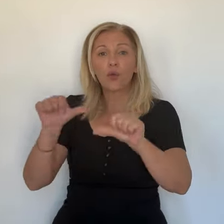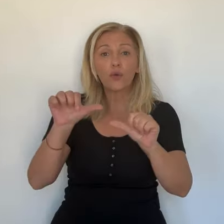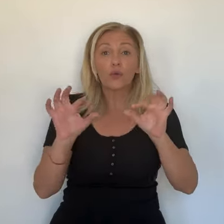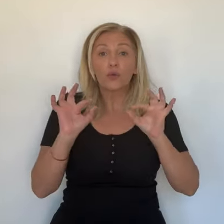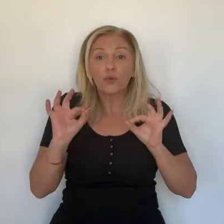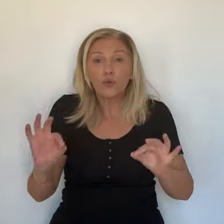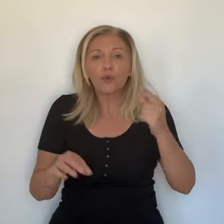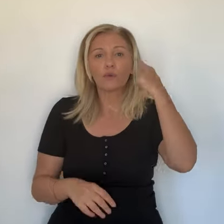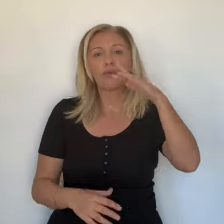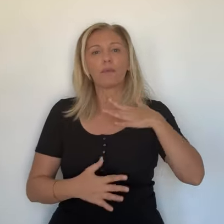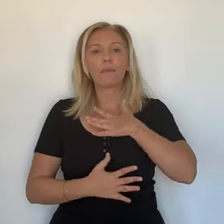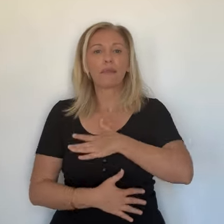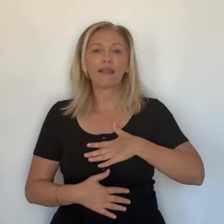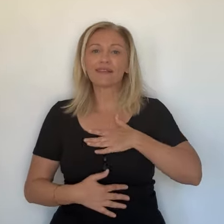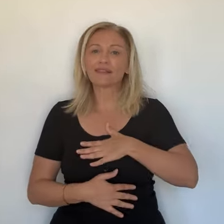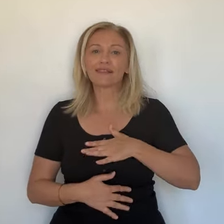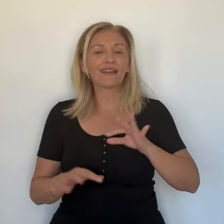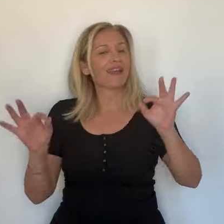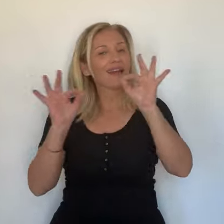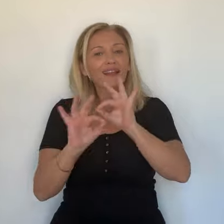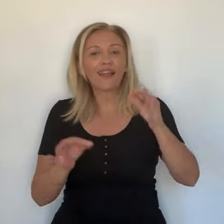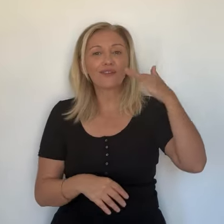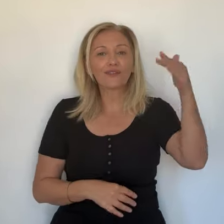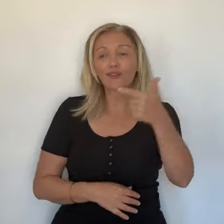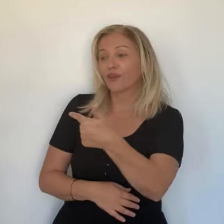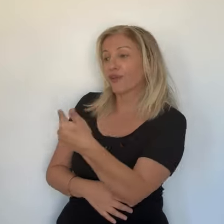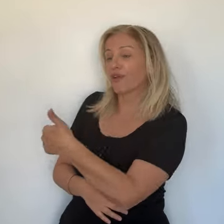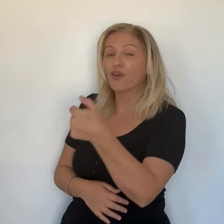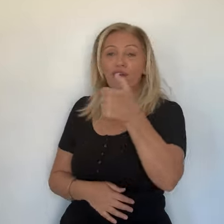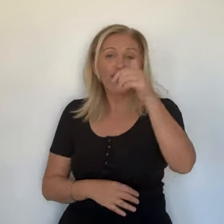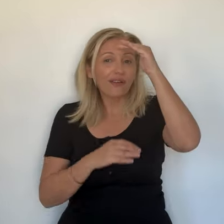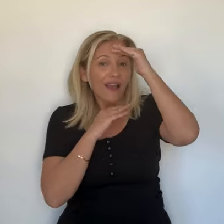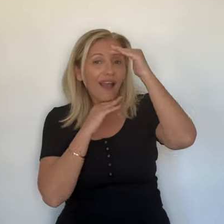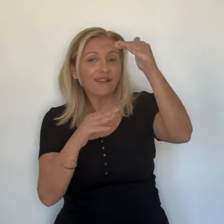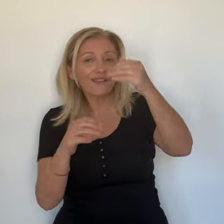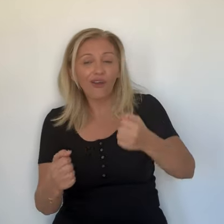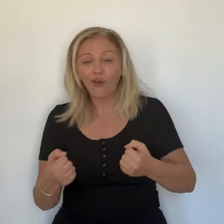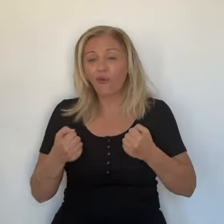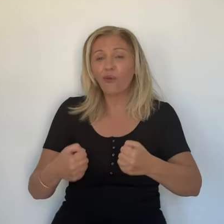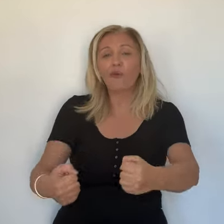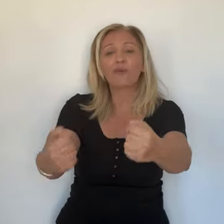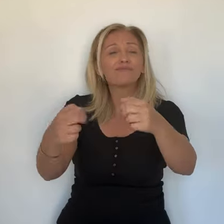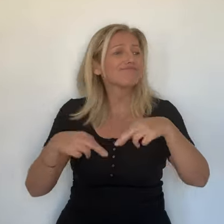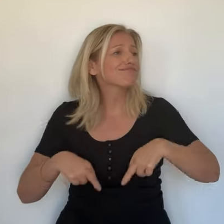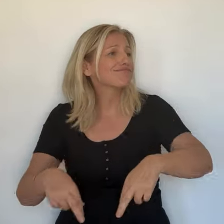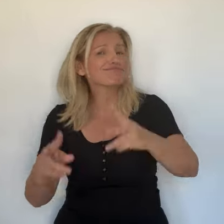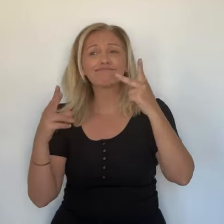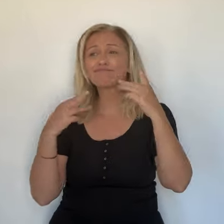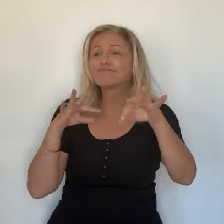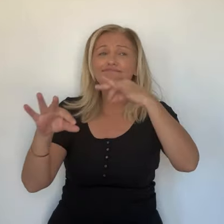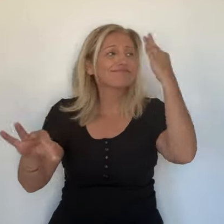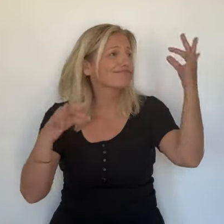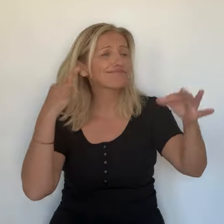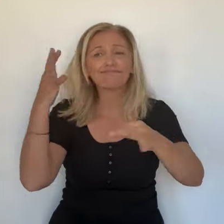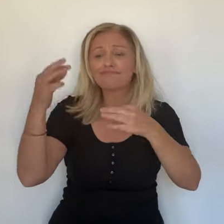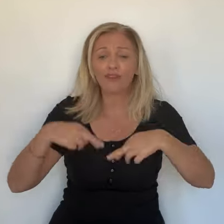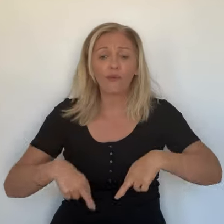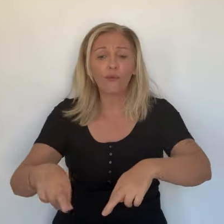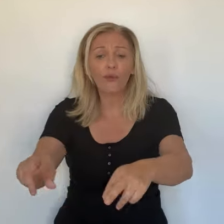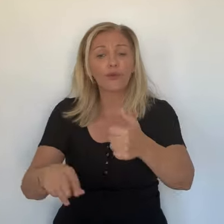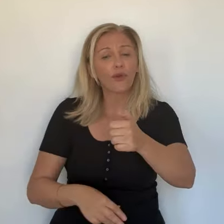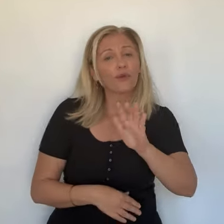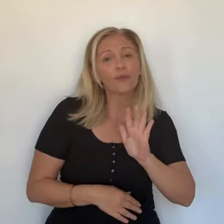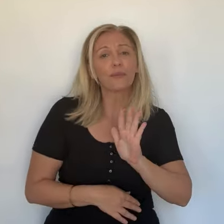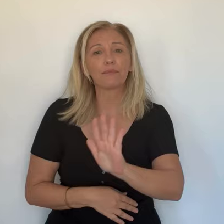'est une autre façon de la visiter. Les routes de Corse, uniquement. Puis après on fait ce qu'on peut, avec ce qu'on a. Nous sommes venus pour nous